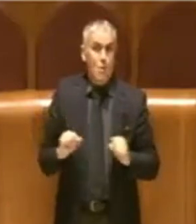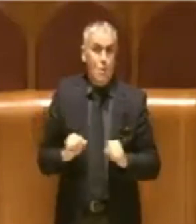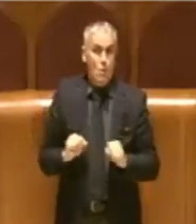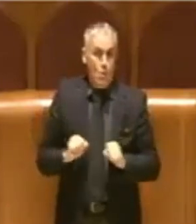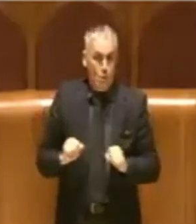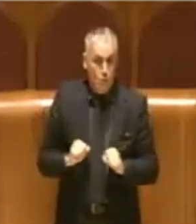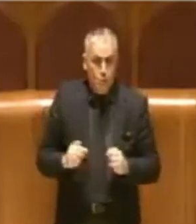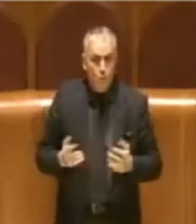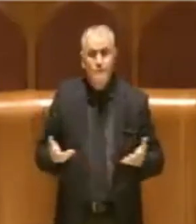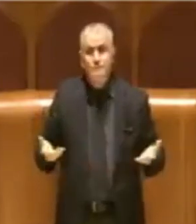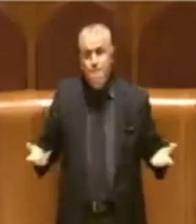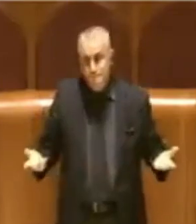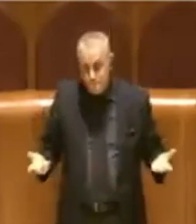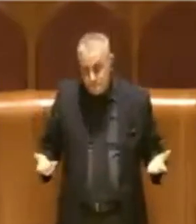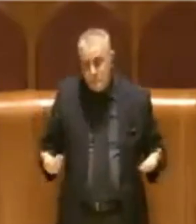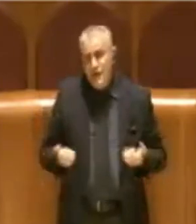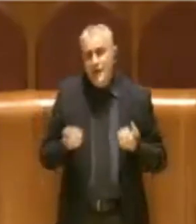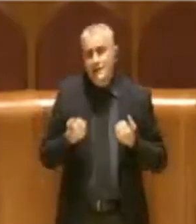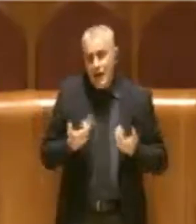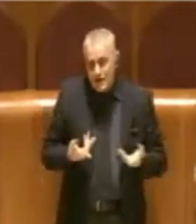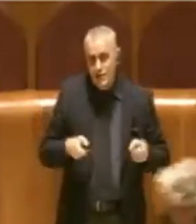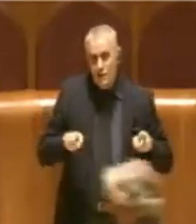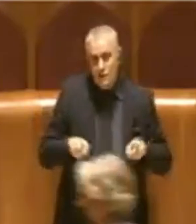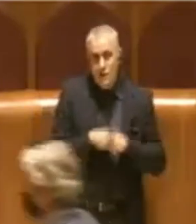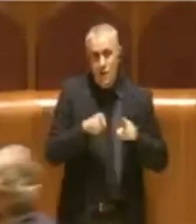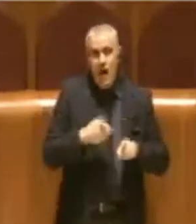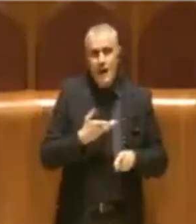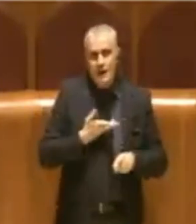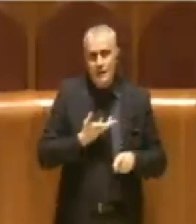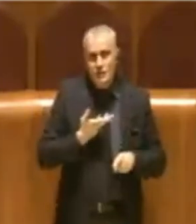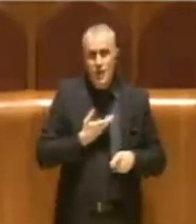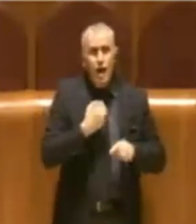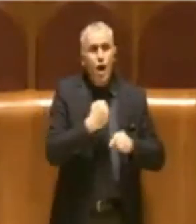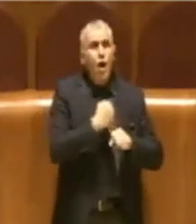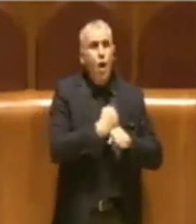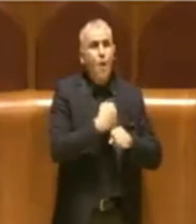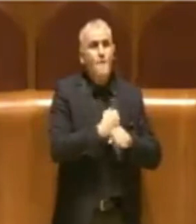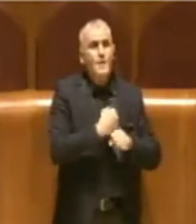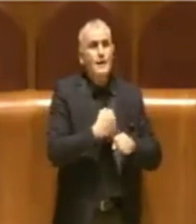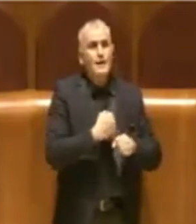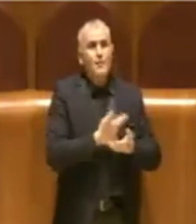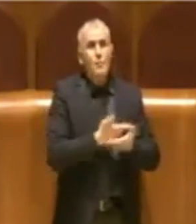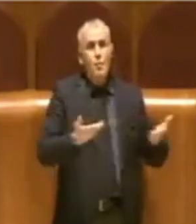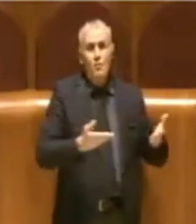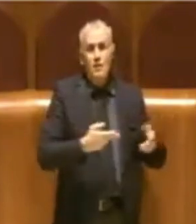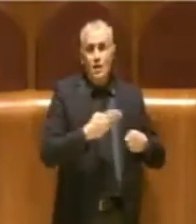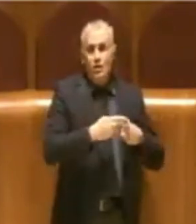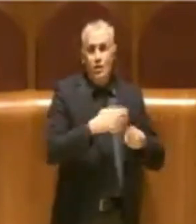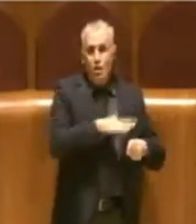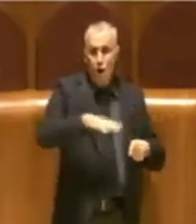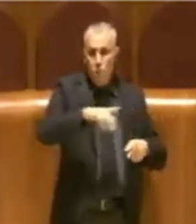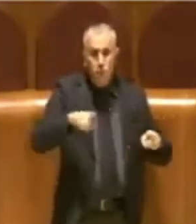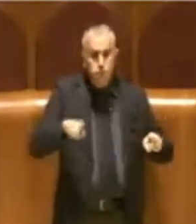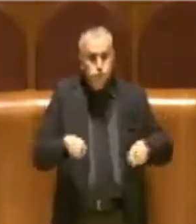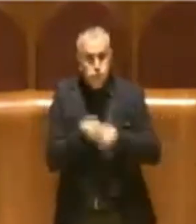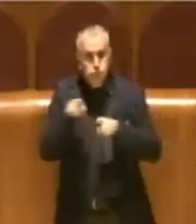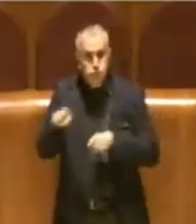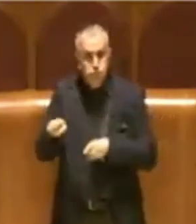spesso a noi accade per le opere pubbliche di Roma Capitale, ci siano dei